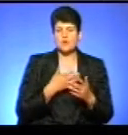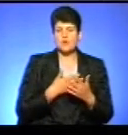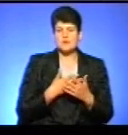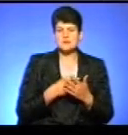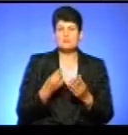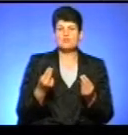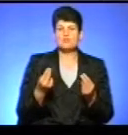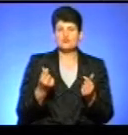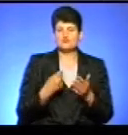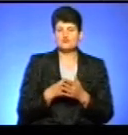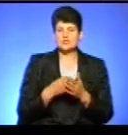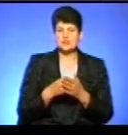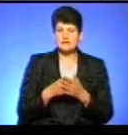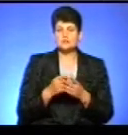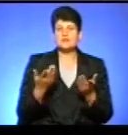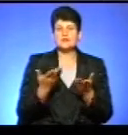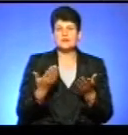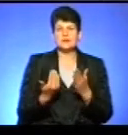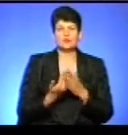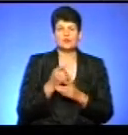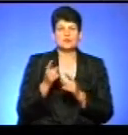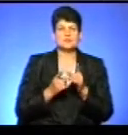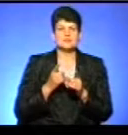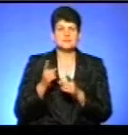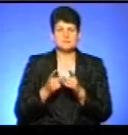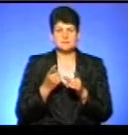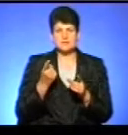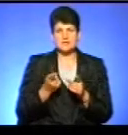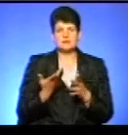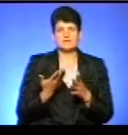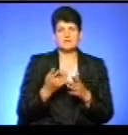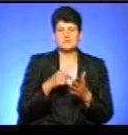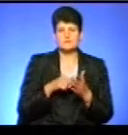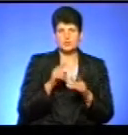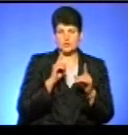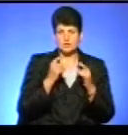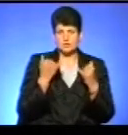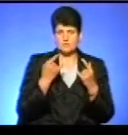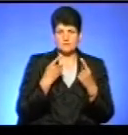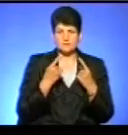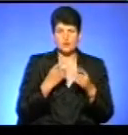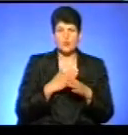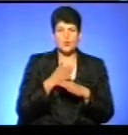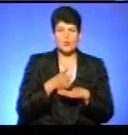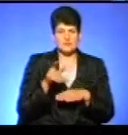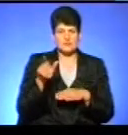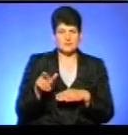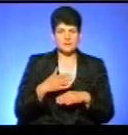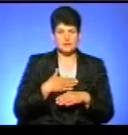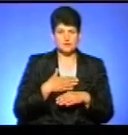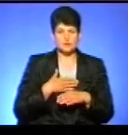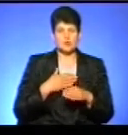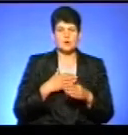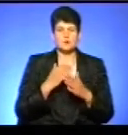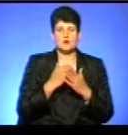бюджету, а також які нововведення, зміни та новаторства від Тернопільської міської ради, поспілкуємося сьогодні із гостем нашої програми Мар